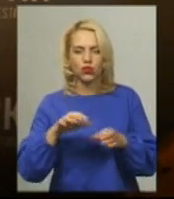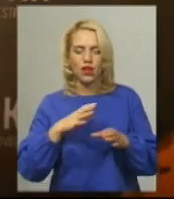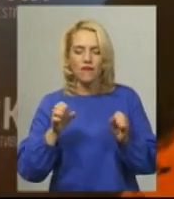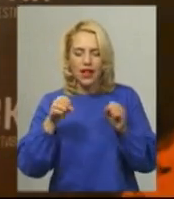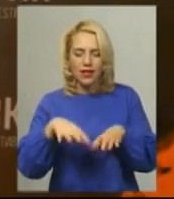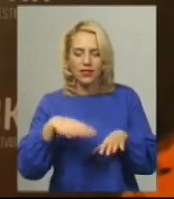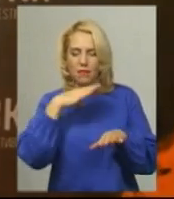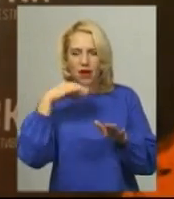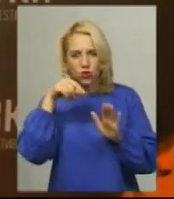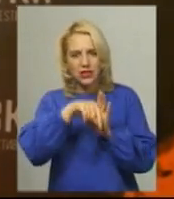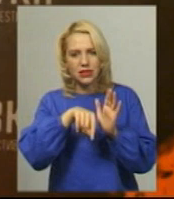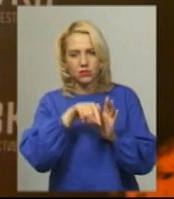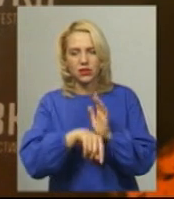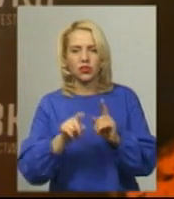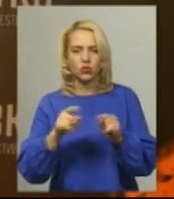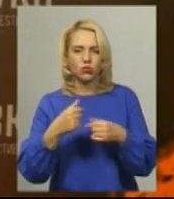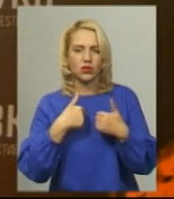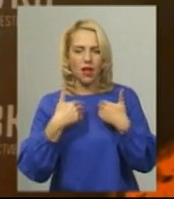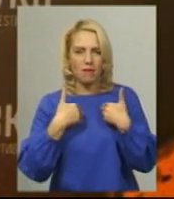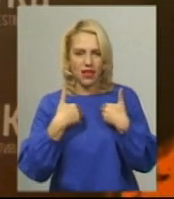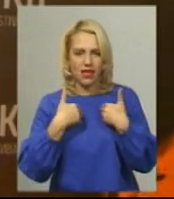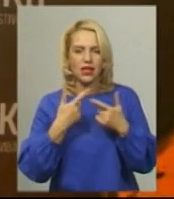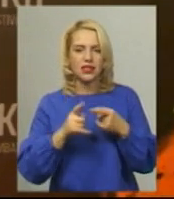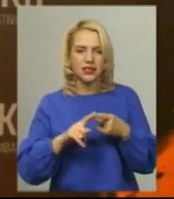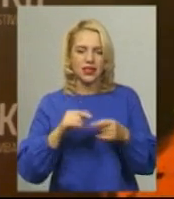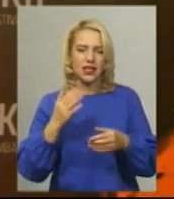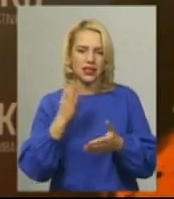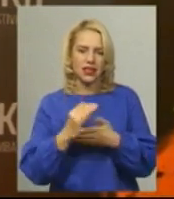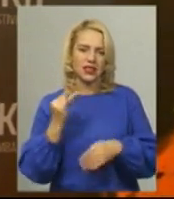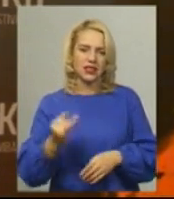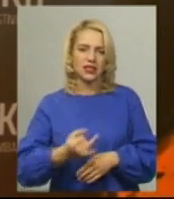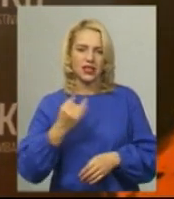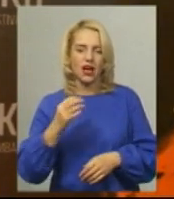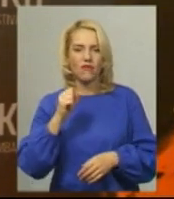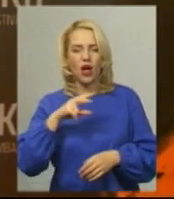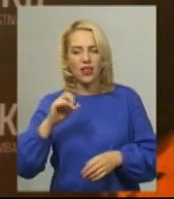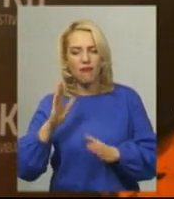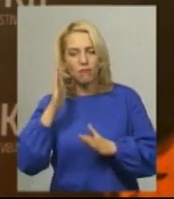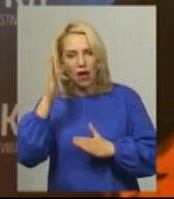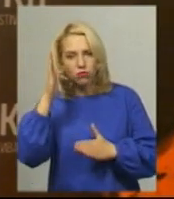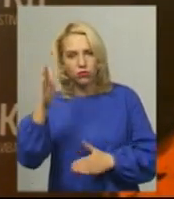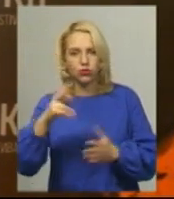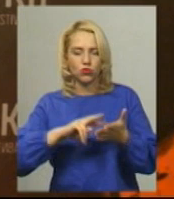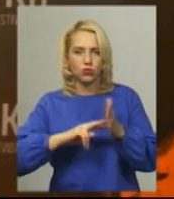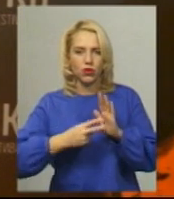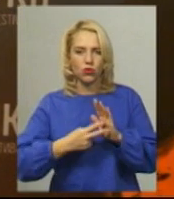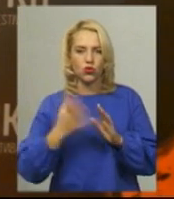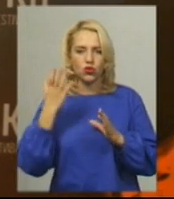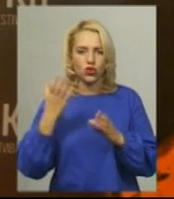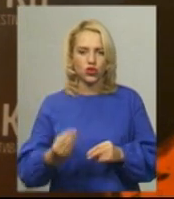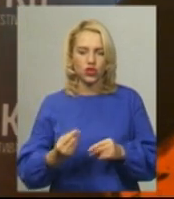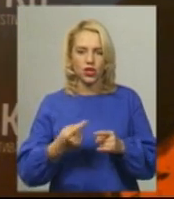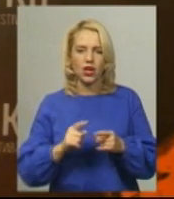смислів. тому, як на мене, це дуже цікаво. Але в майбутньому планую ще прийти на